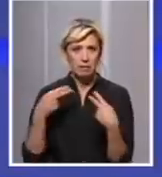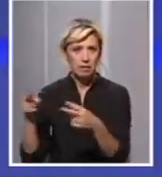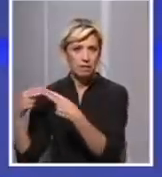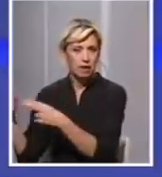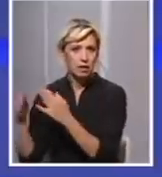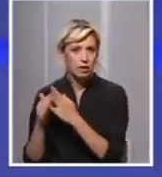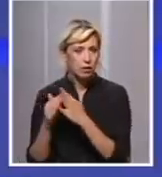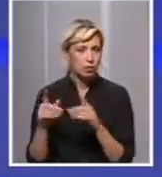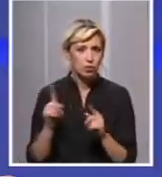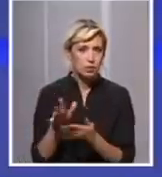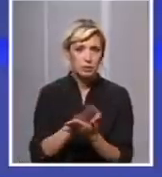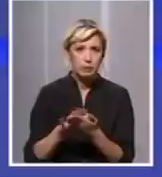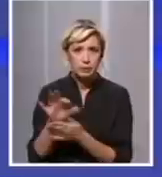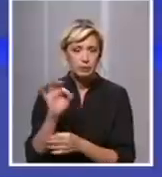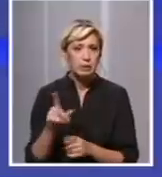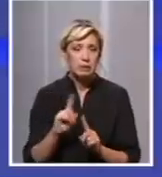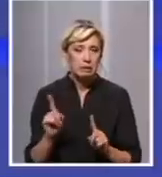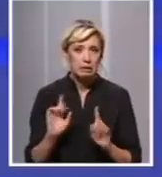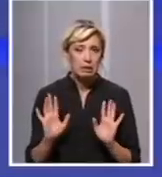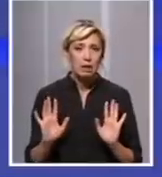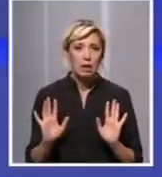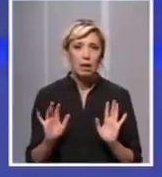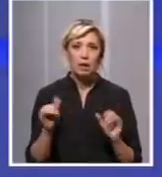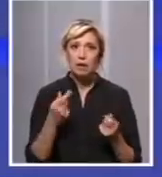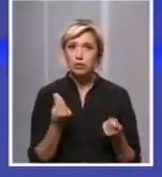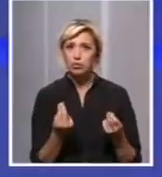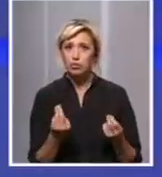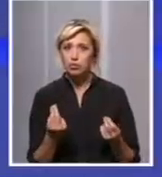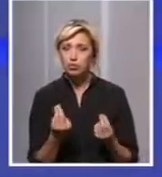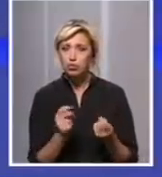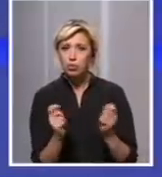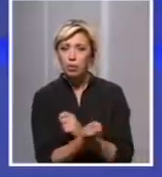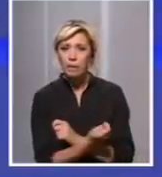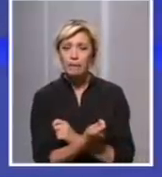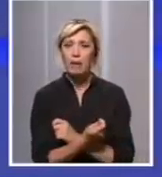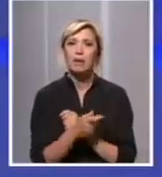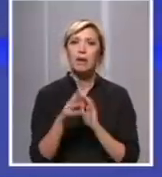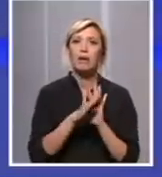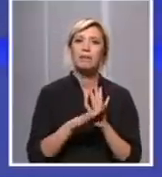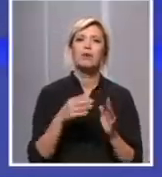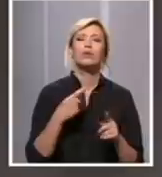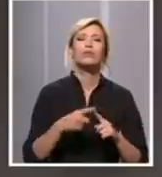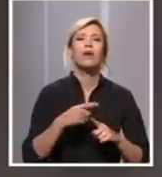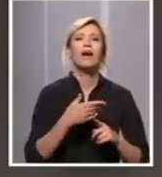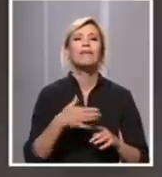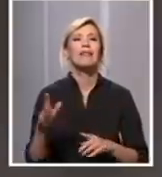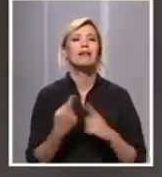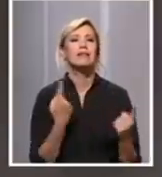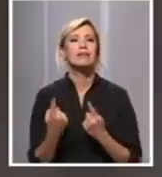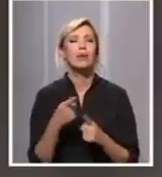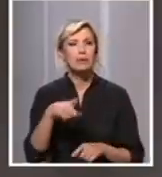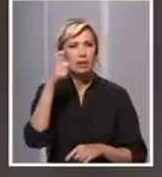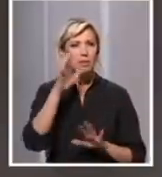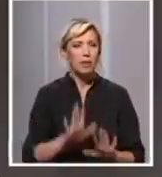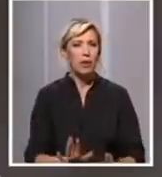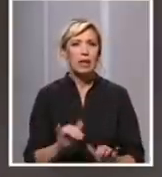iseljavanja. Koliko sam još shvatila, jesu li te mere nešto se promenile sad sa uvođenjem ovih vanredne situacije u Beogradu, ili to ostaju one mere koje